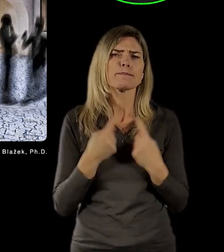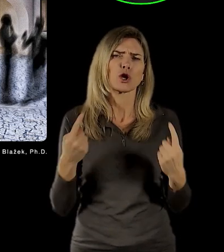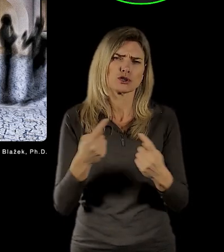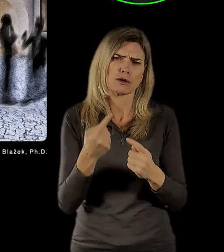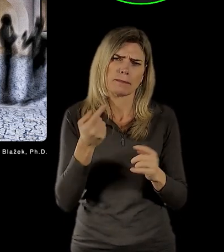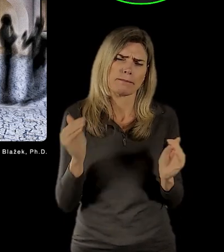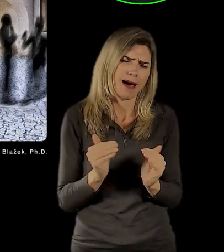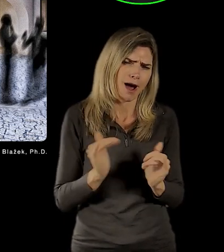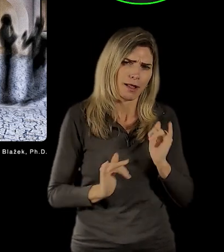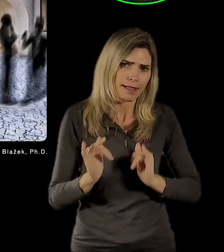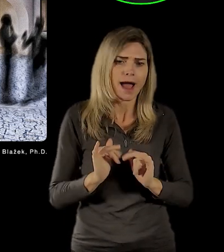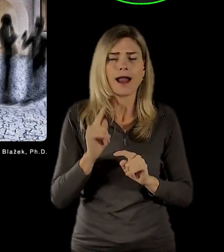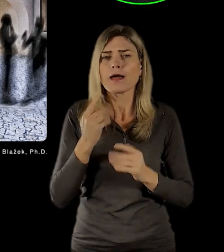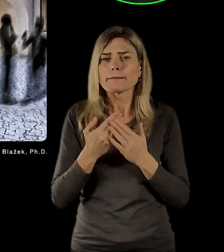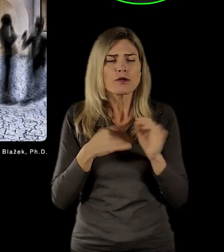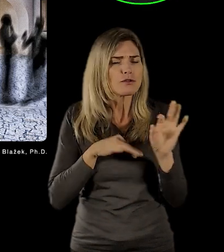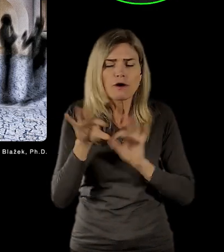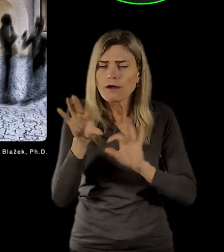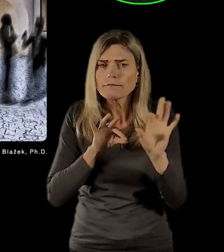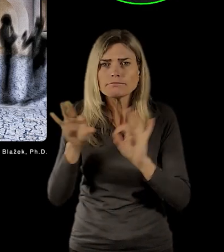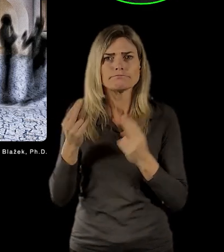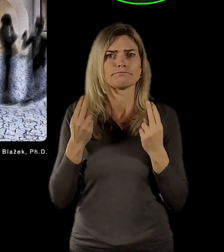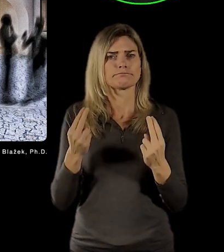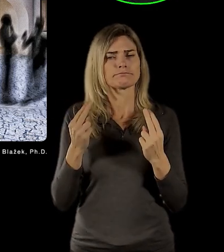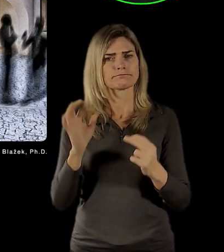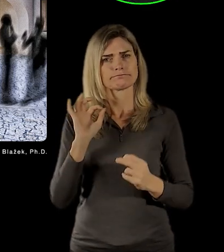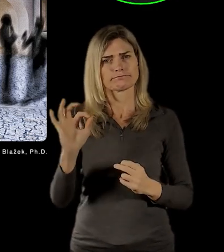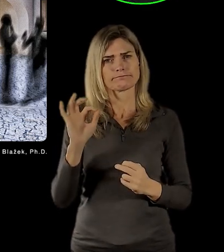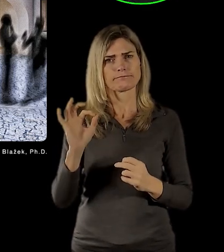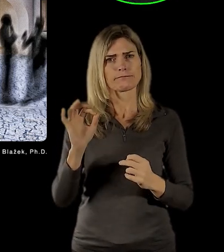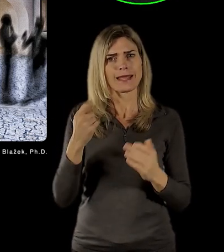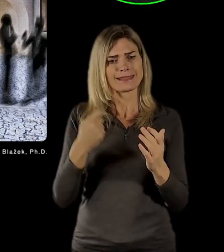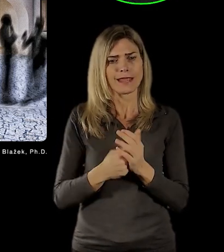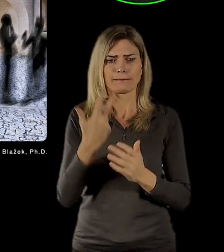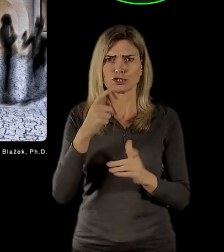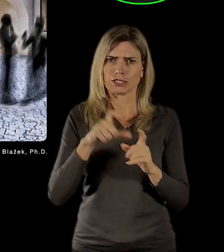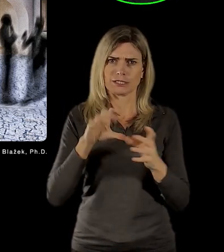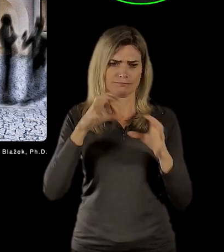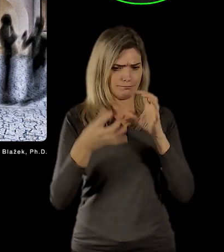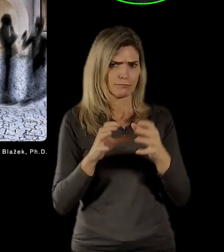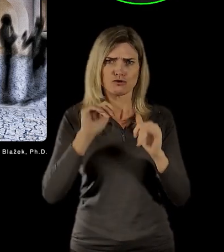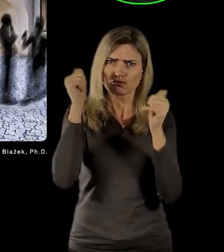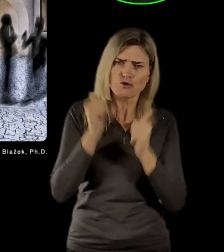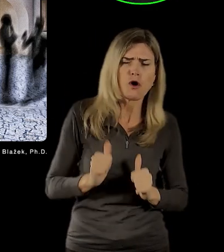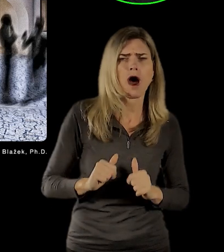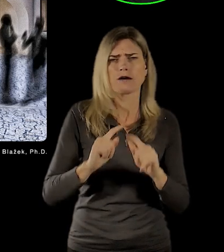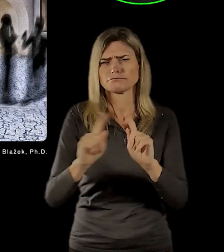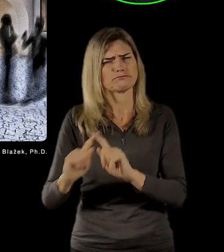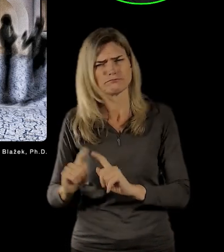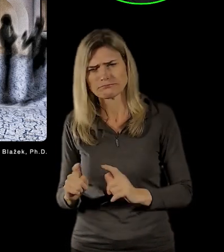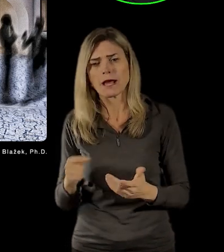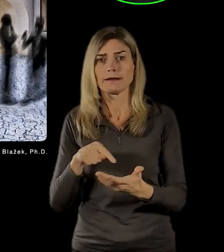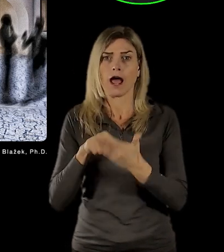snažíme se vybírat, řekněme, ty trojrozměrné předměty, které jsou